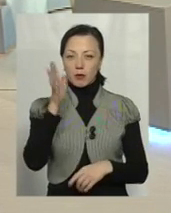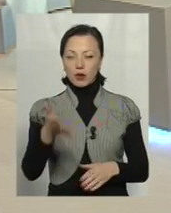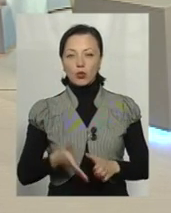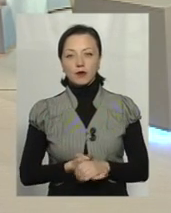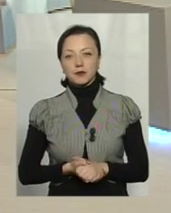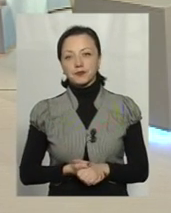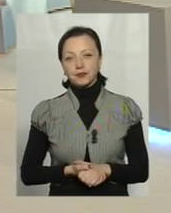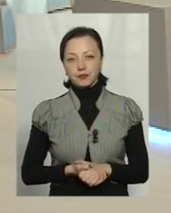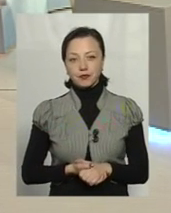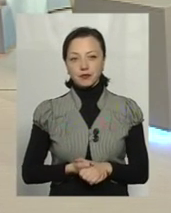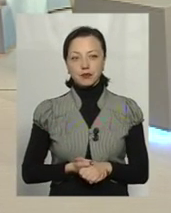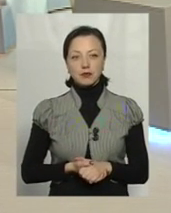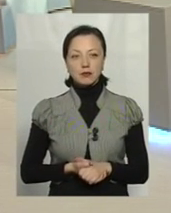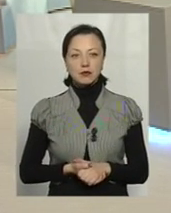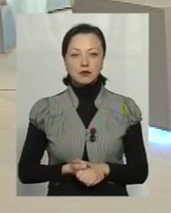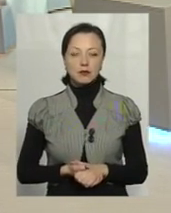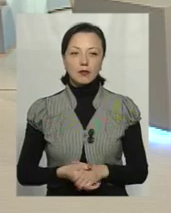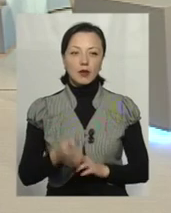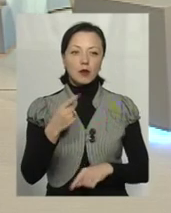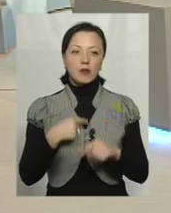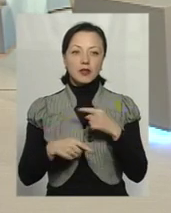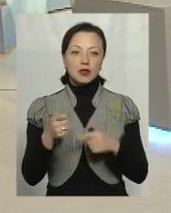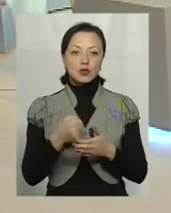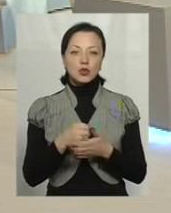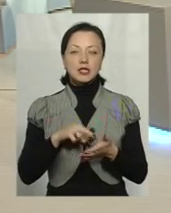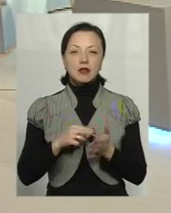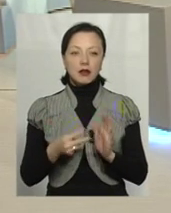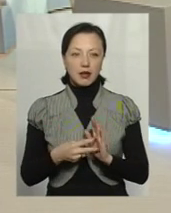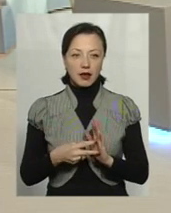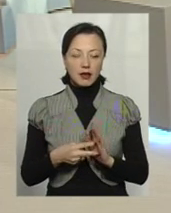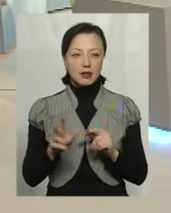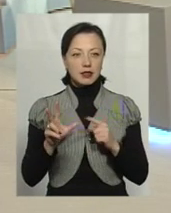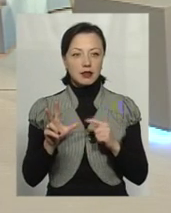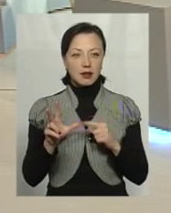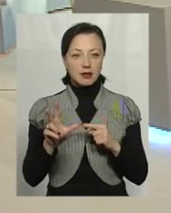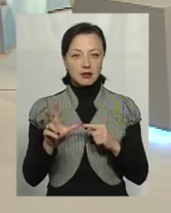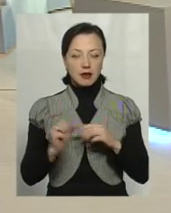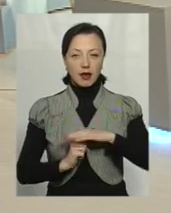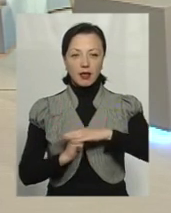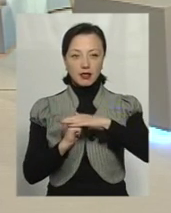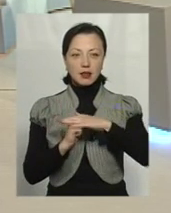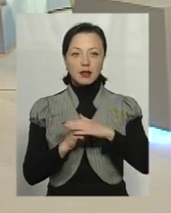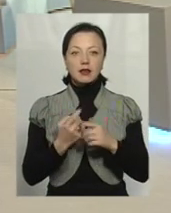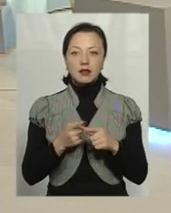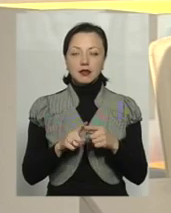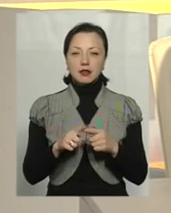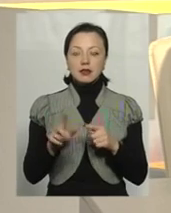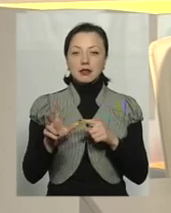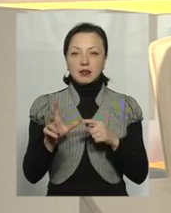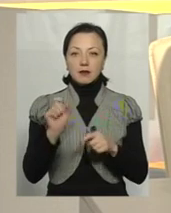після тих виборів. Повертаючись до стратегії, третій кит, на якому ми маємо